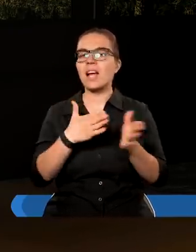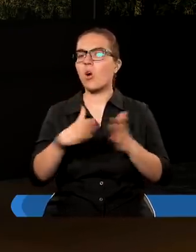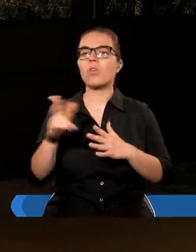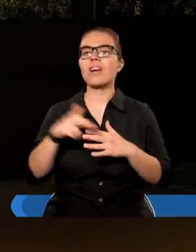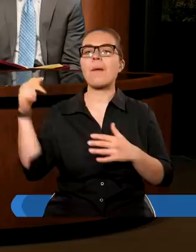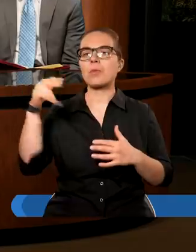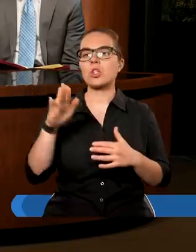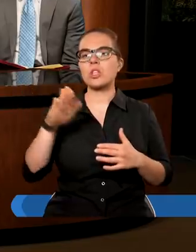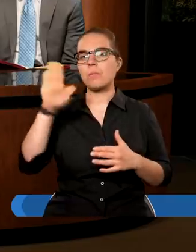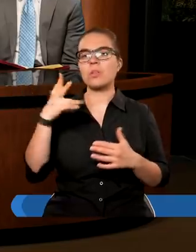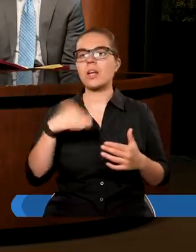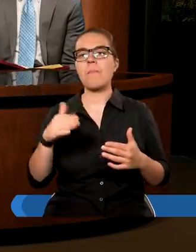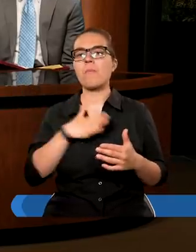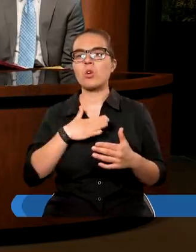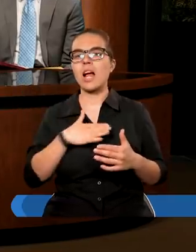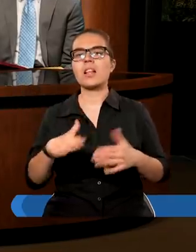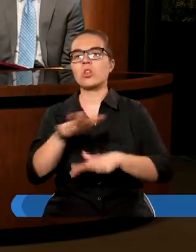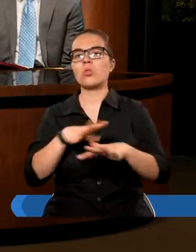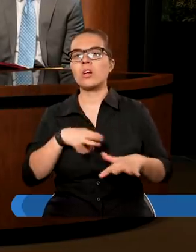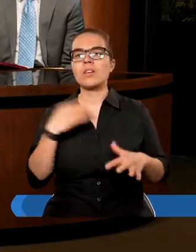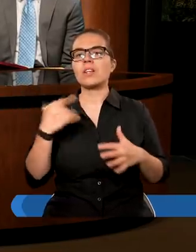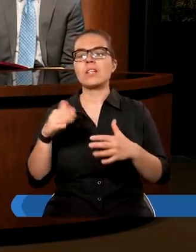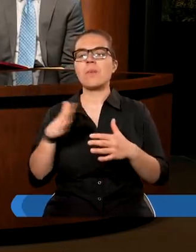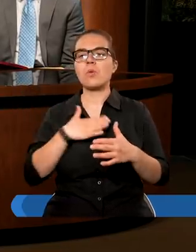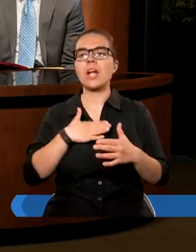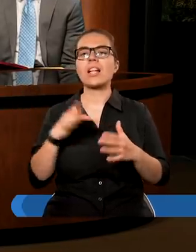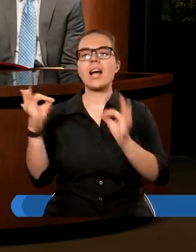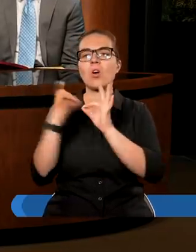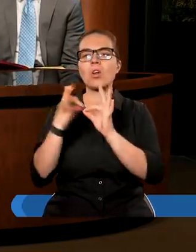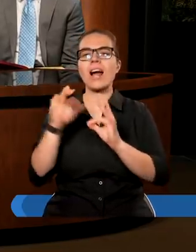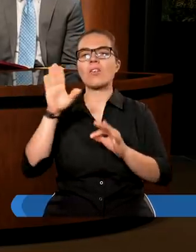przyjście. Nie posiada Ducha Świętego. Nie posiada relacji z Chrystusem.